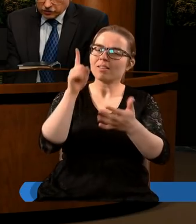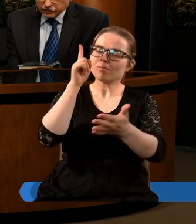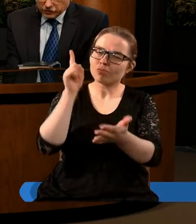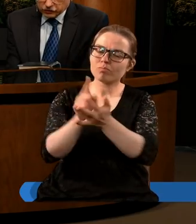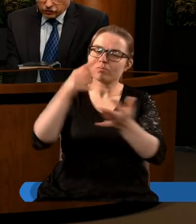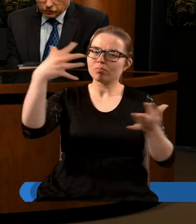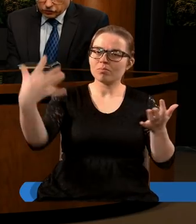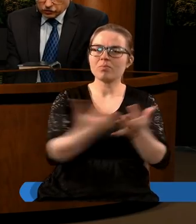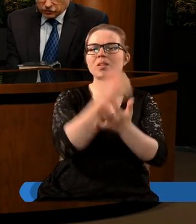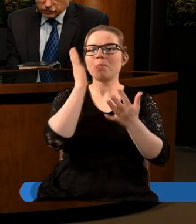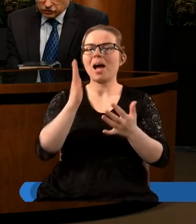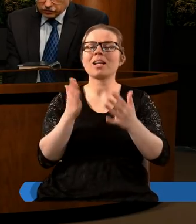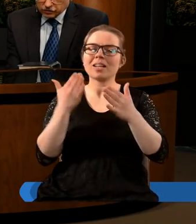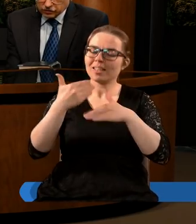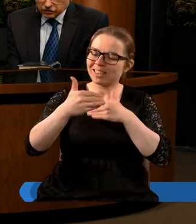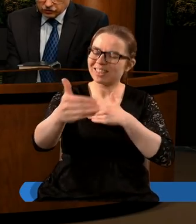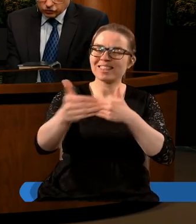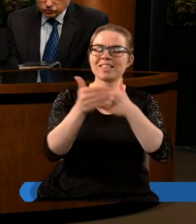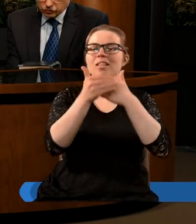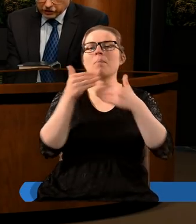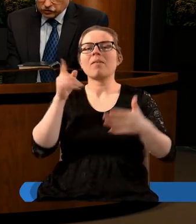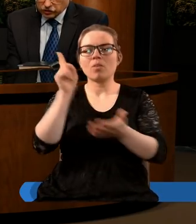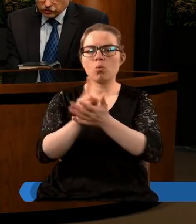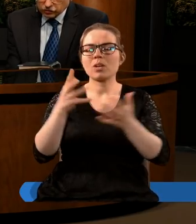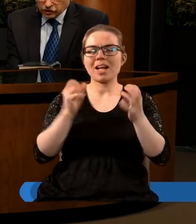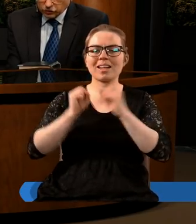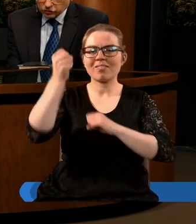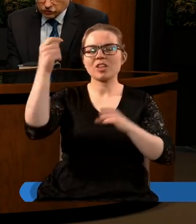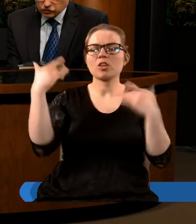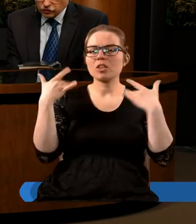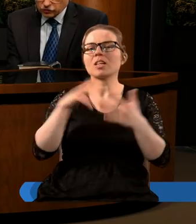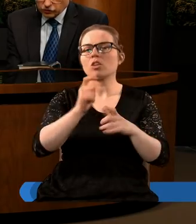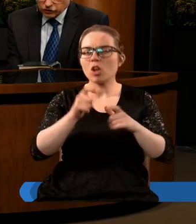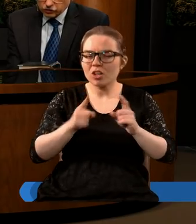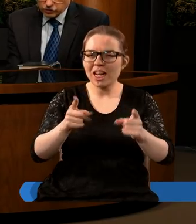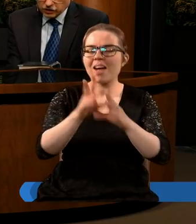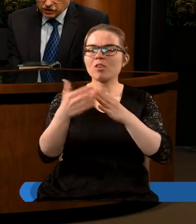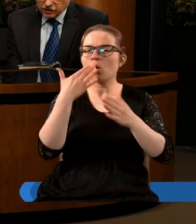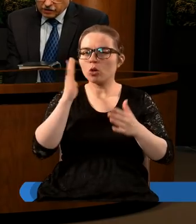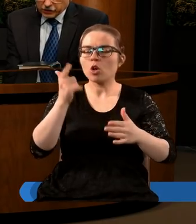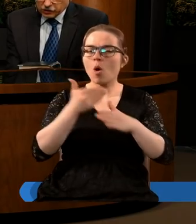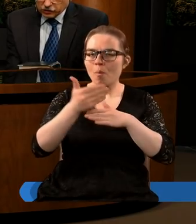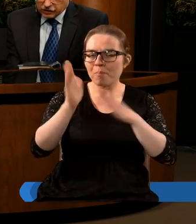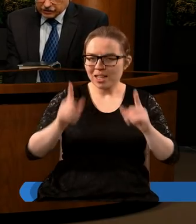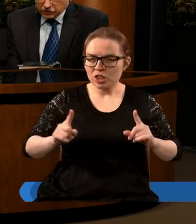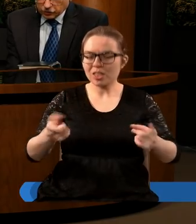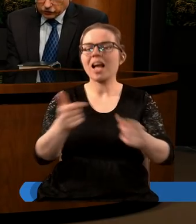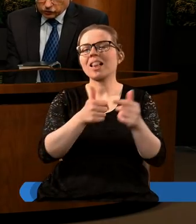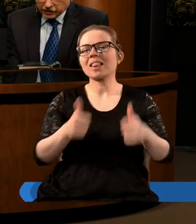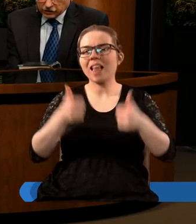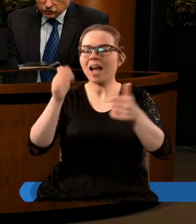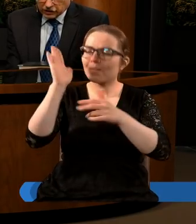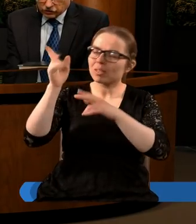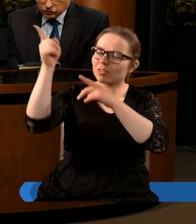niebawem nastąpił i żeby kiedy już będzie się działo to wszystko o czym mówiliśmy kiedy nastanie